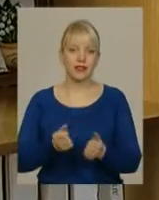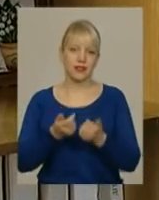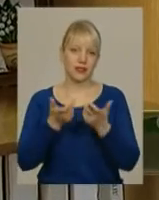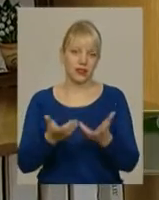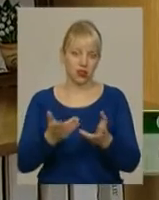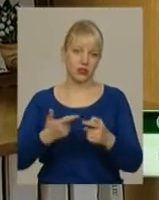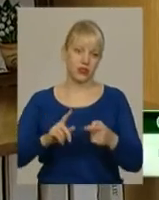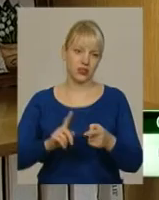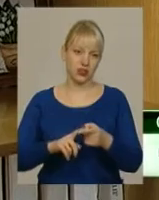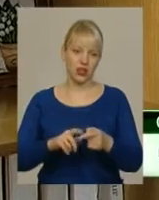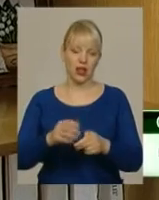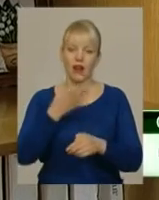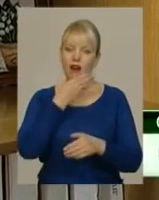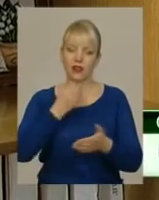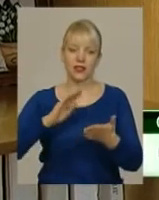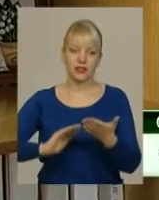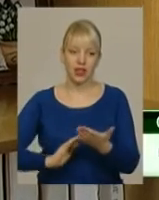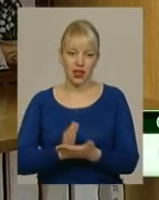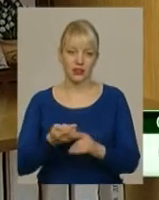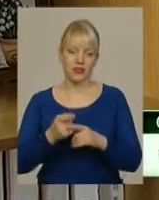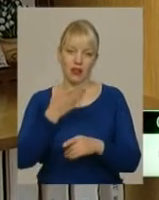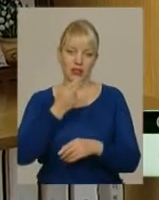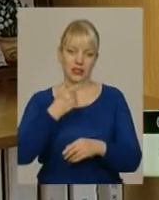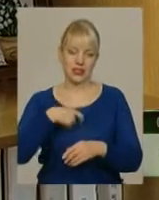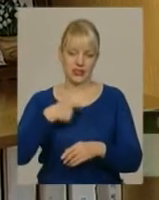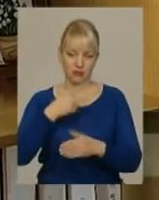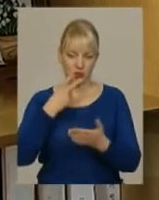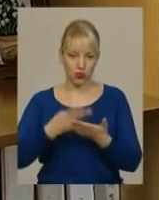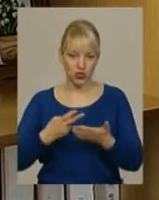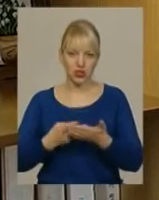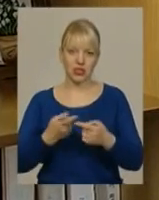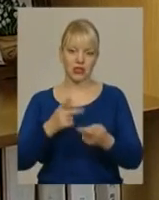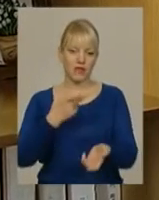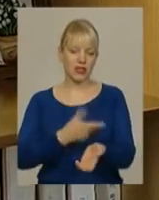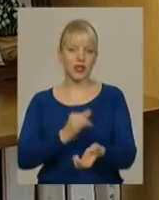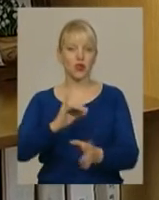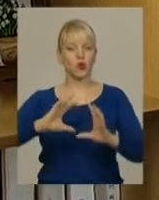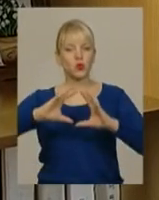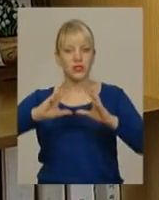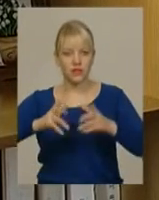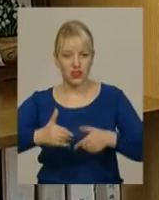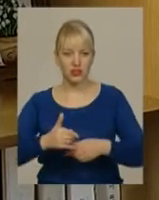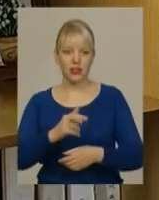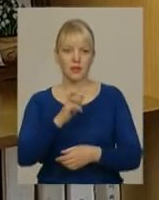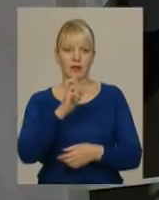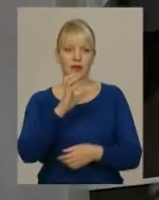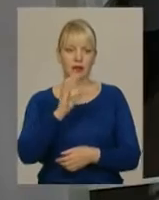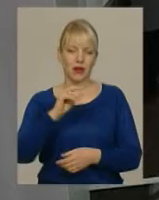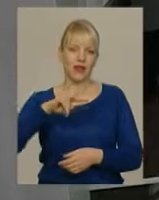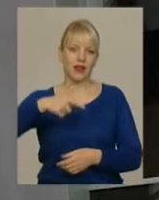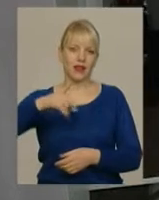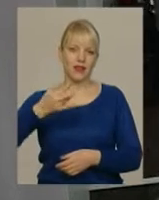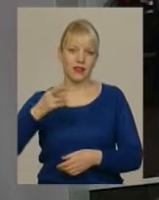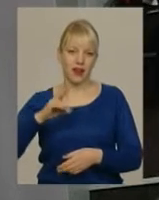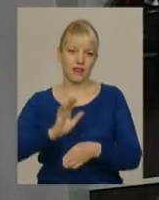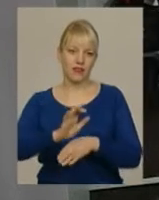дуже хорошої якості. Вона себе зарекомендувала вже давно у світі і більгійського виробництва. Світлана